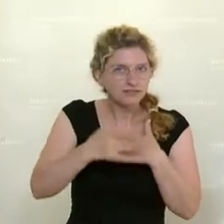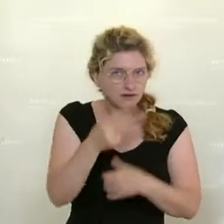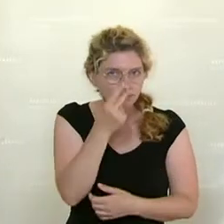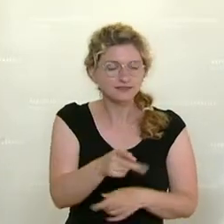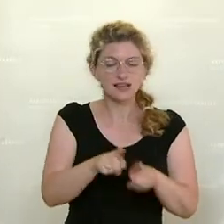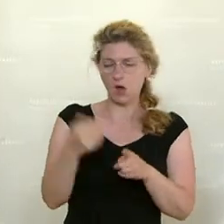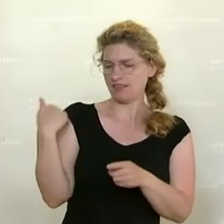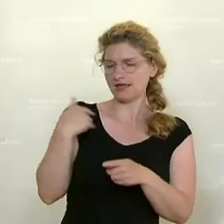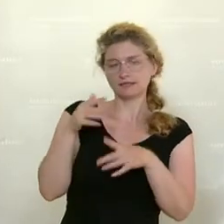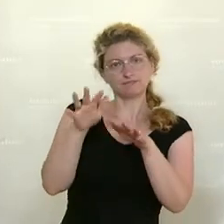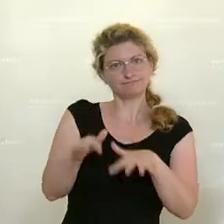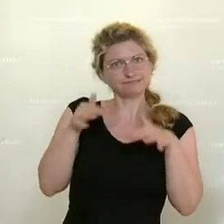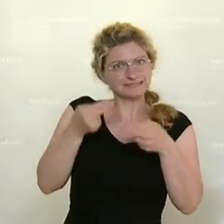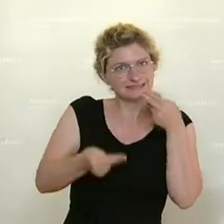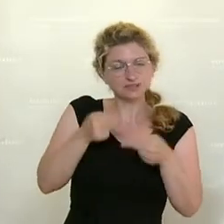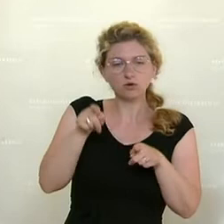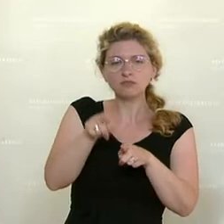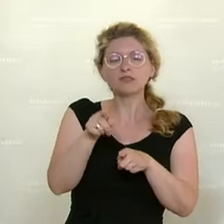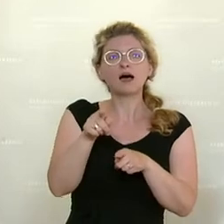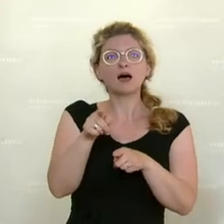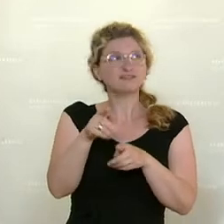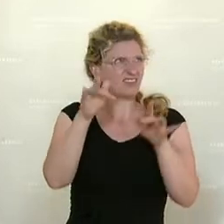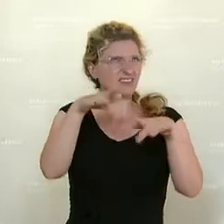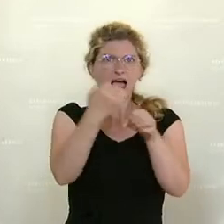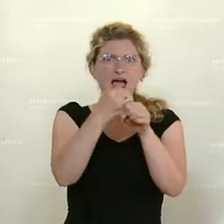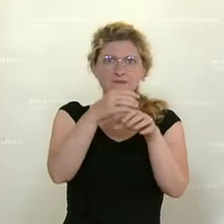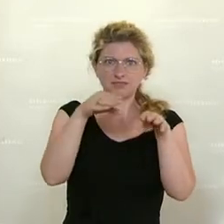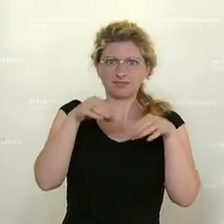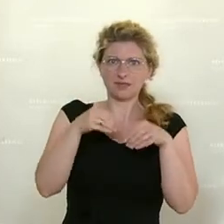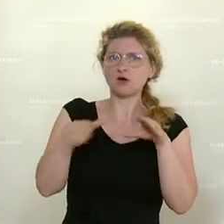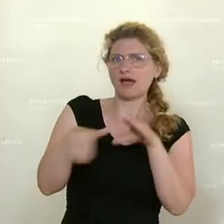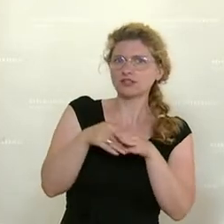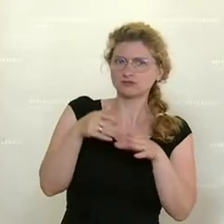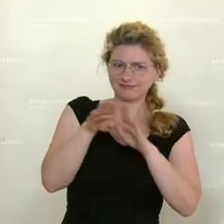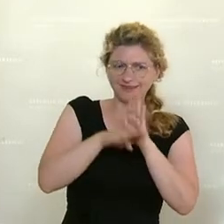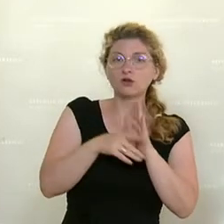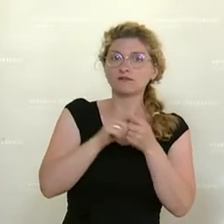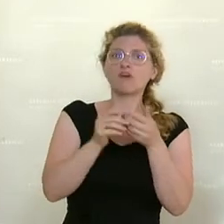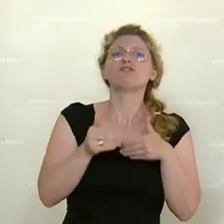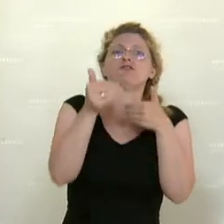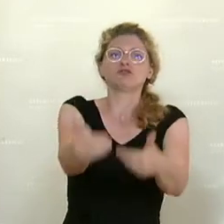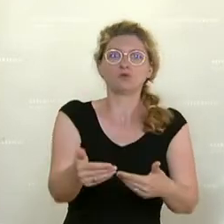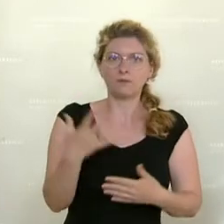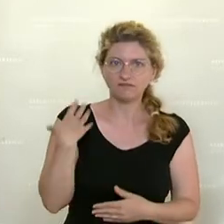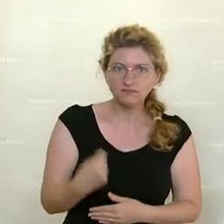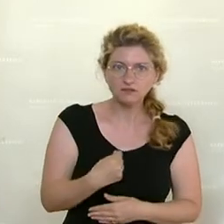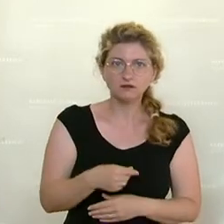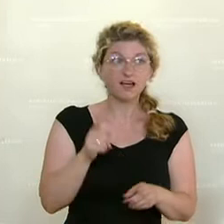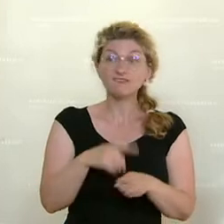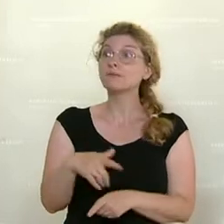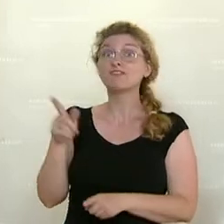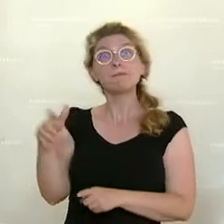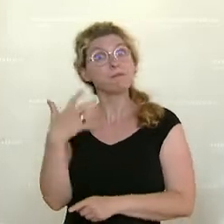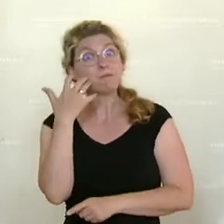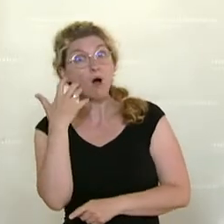gesehen, wo Sie die Angestellten-Arbeiter-Regelung wieder verschoben haben. Wenn aber die Bauern nur pfeifen